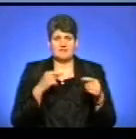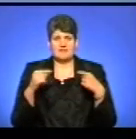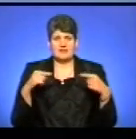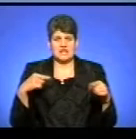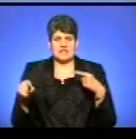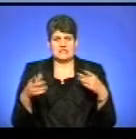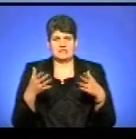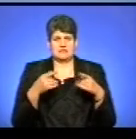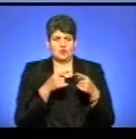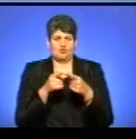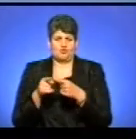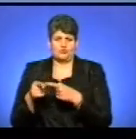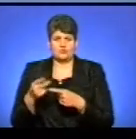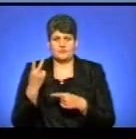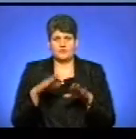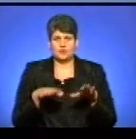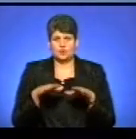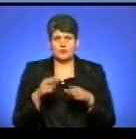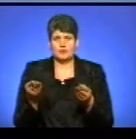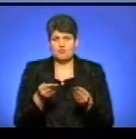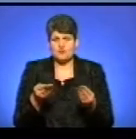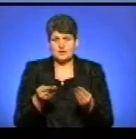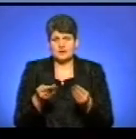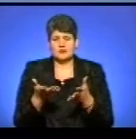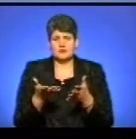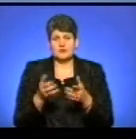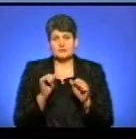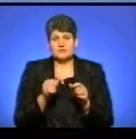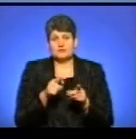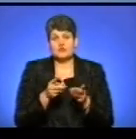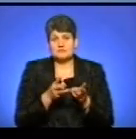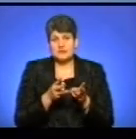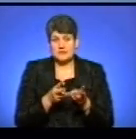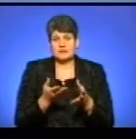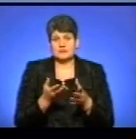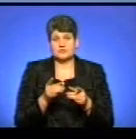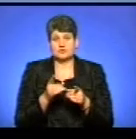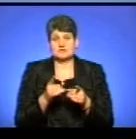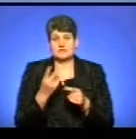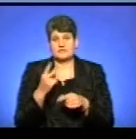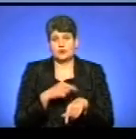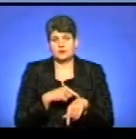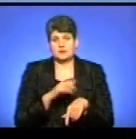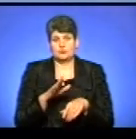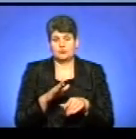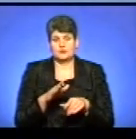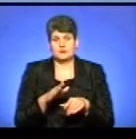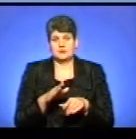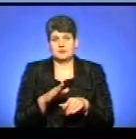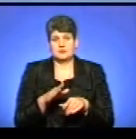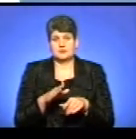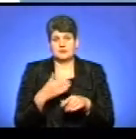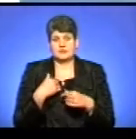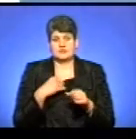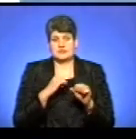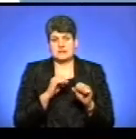палетами, чи там, 2 тонни муки, щоб дівчата там уже на місцях свіженьке, що спекли, і що скоренько за 2 години були воно, це наші